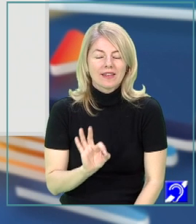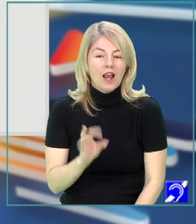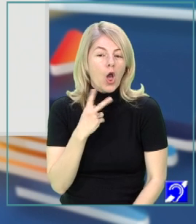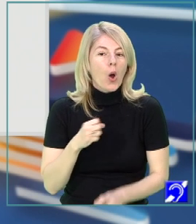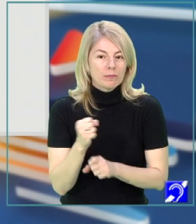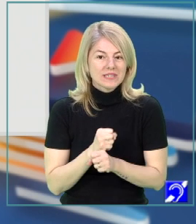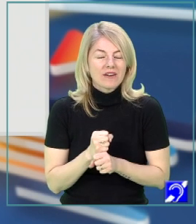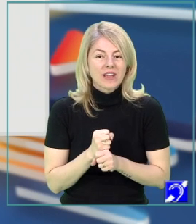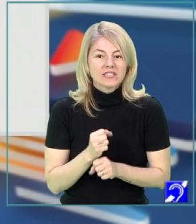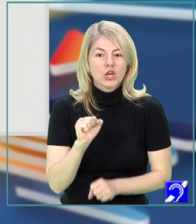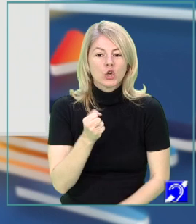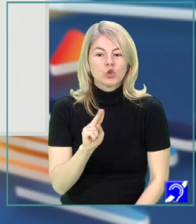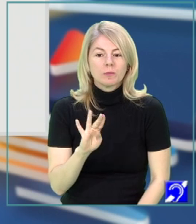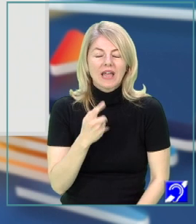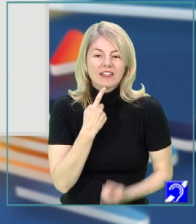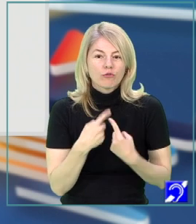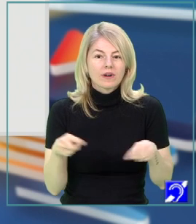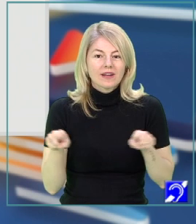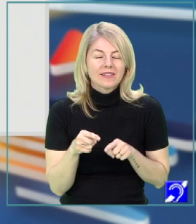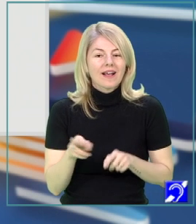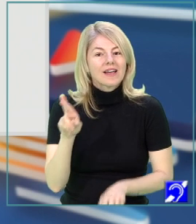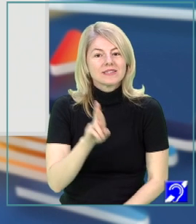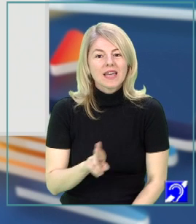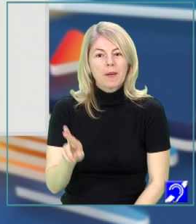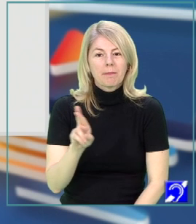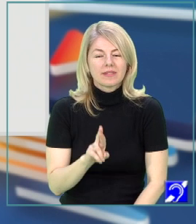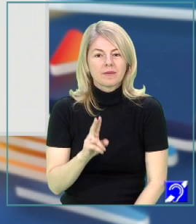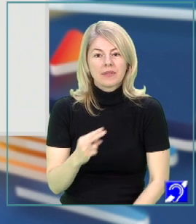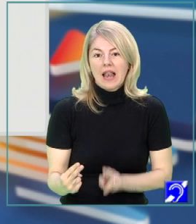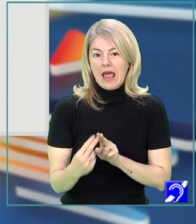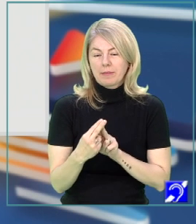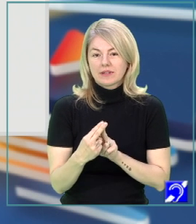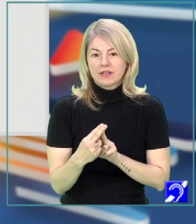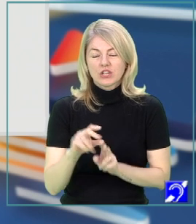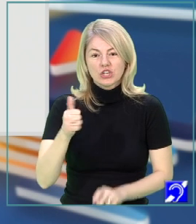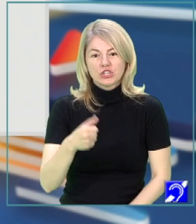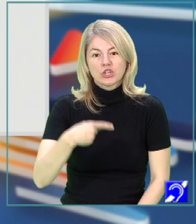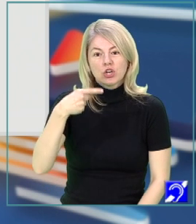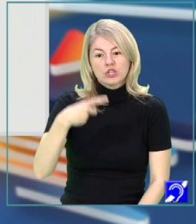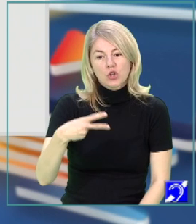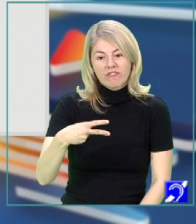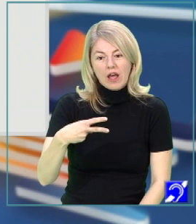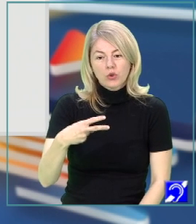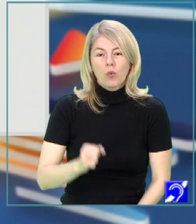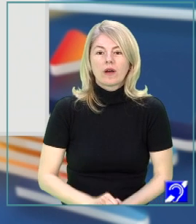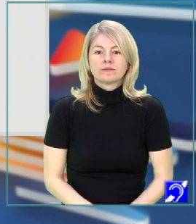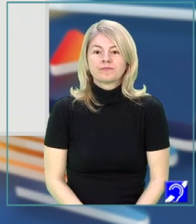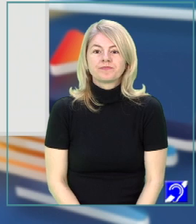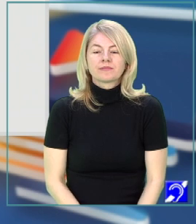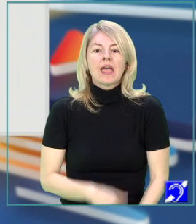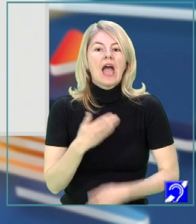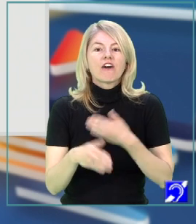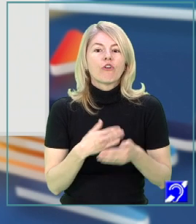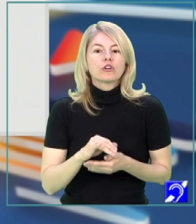Observați deja substantivul cântec, care se repetă, l-am întâlnit și în strofa a doua, a fost